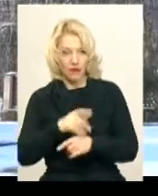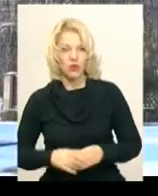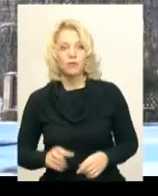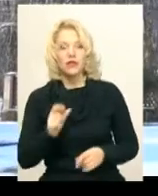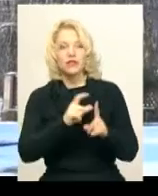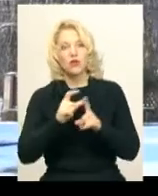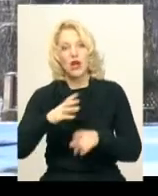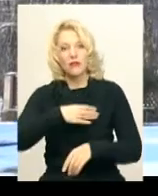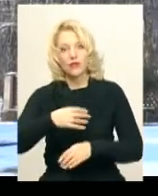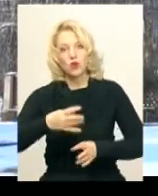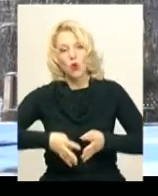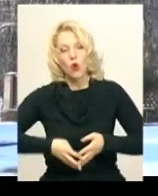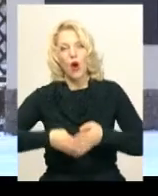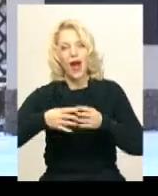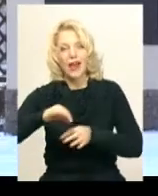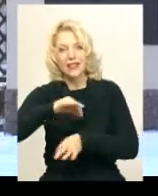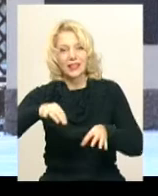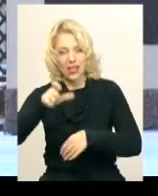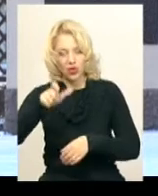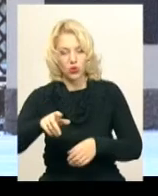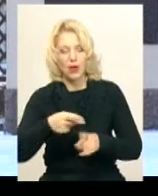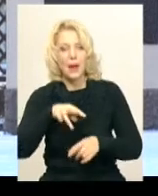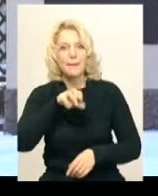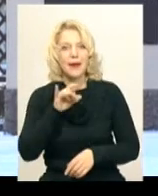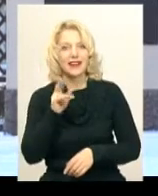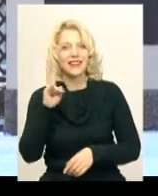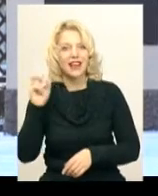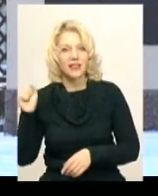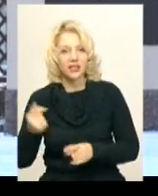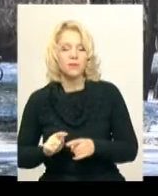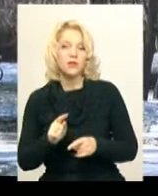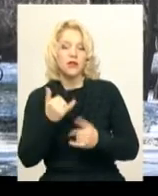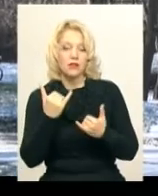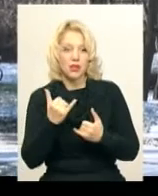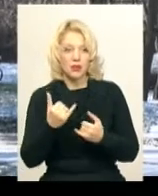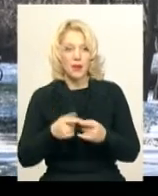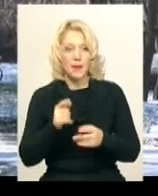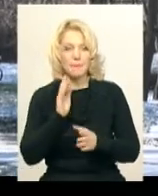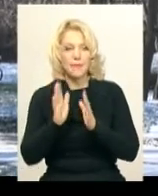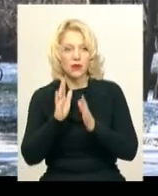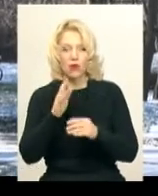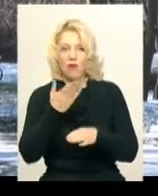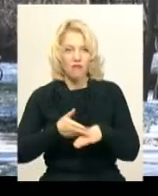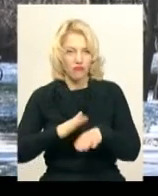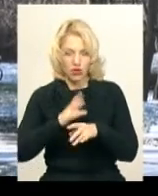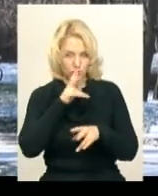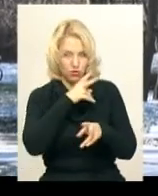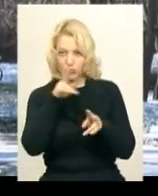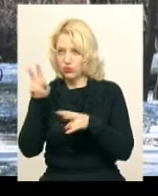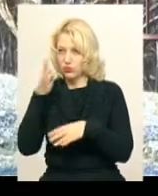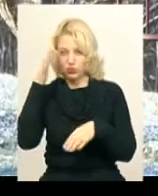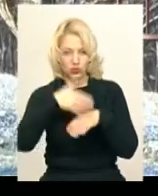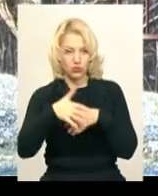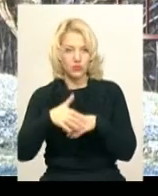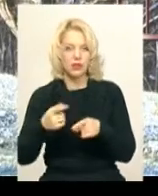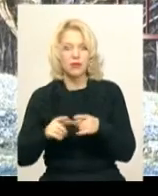львівського архітектора Маркіяна Максиміка, який працював над розробкою проєкту, нині у парку важко зорієнтуватись. Їх завдання – це виправити,